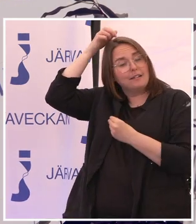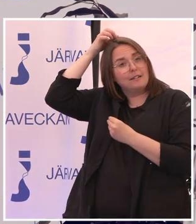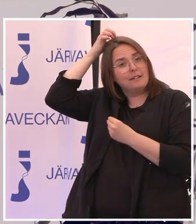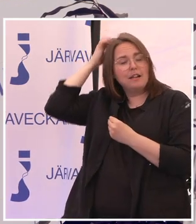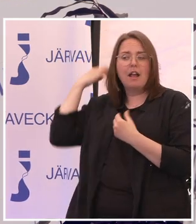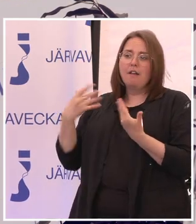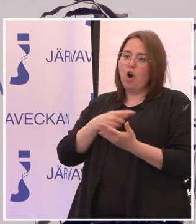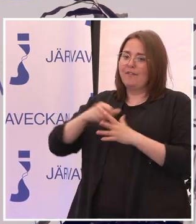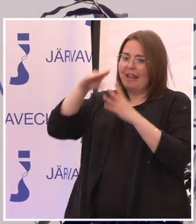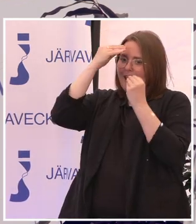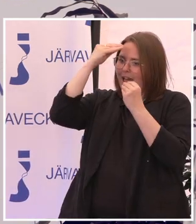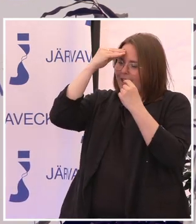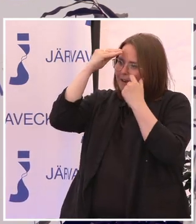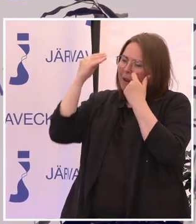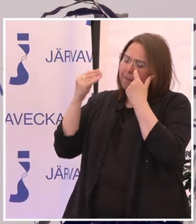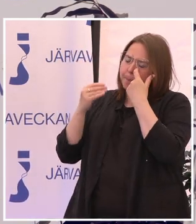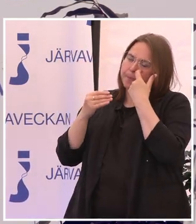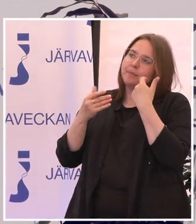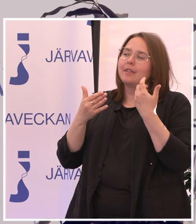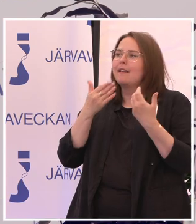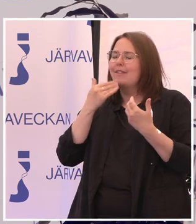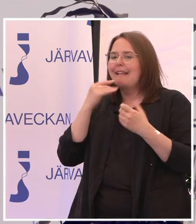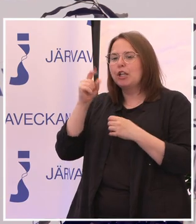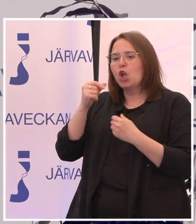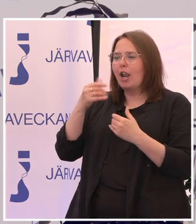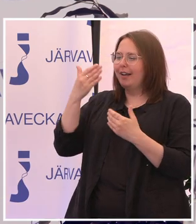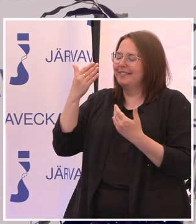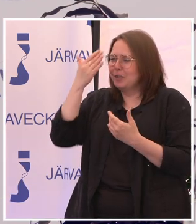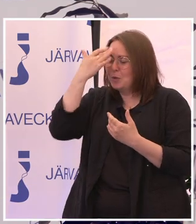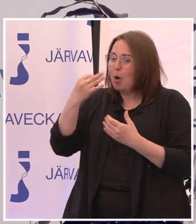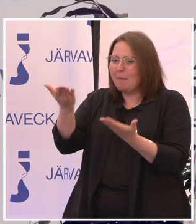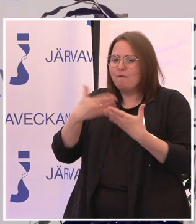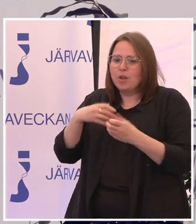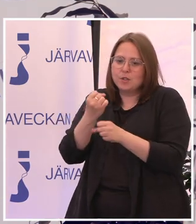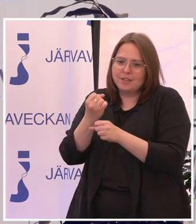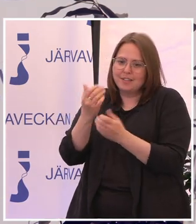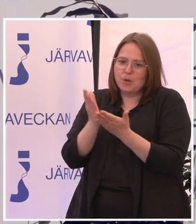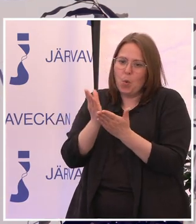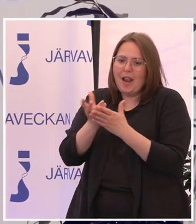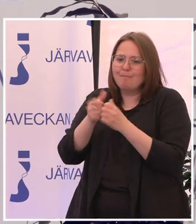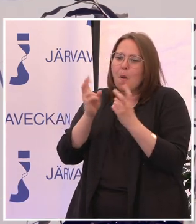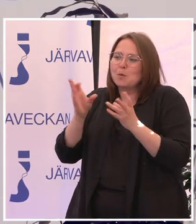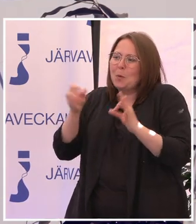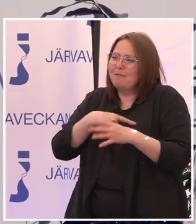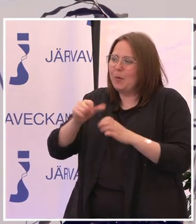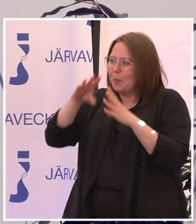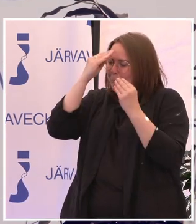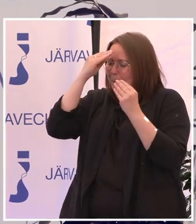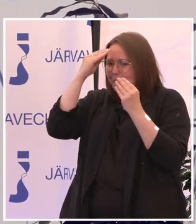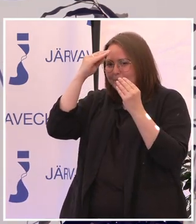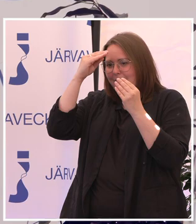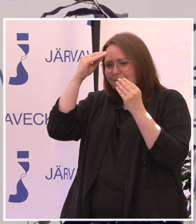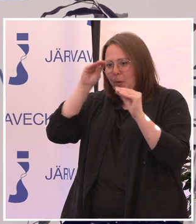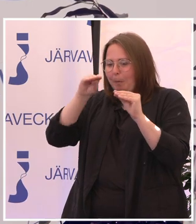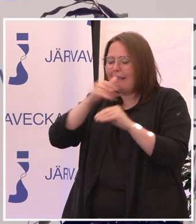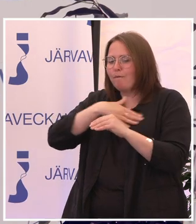lär vi oss för digitala färdigheter när vi går i skolan? Men också, hur utbildar vi våra studenter som